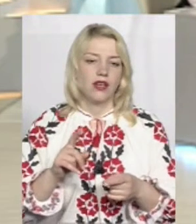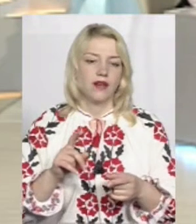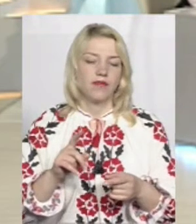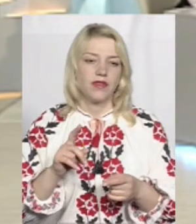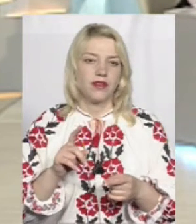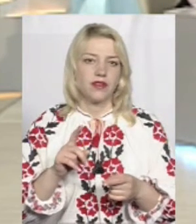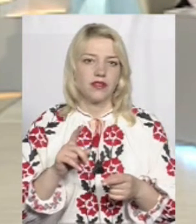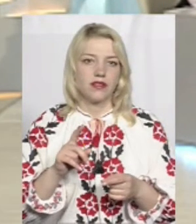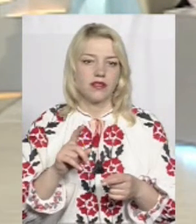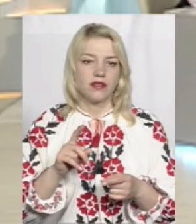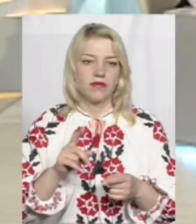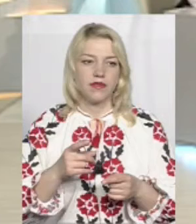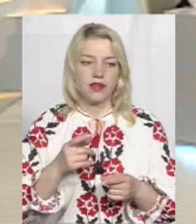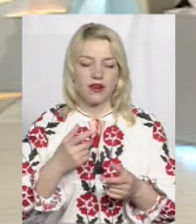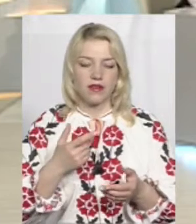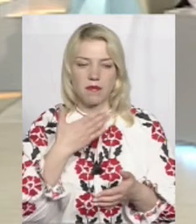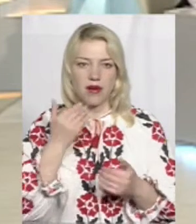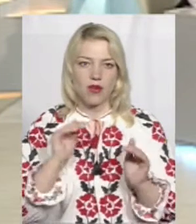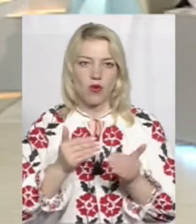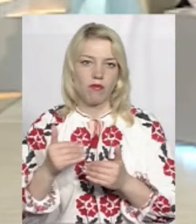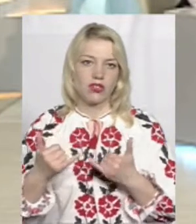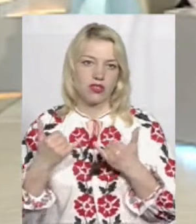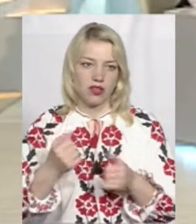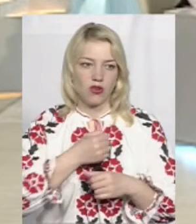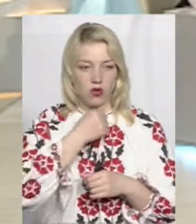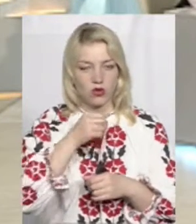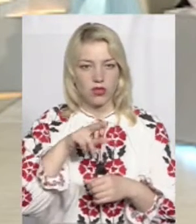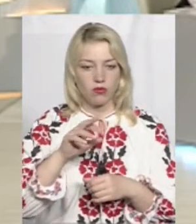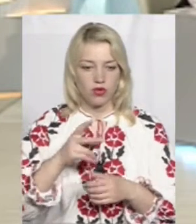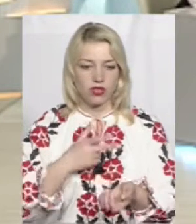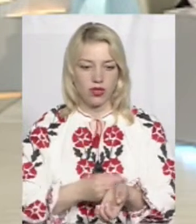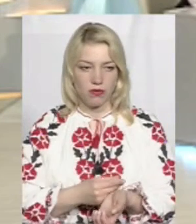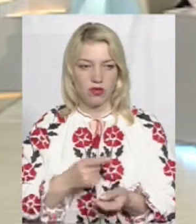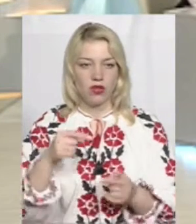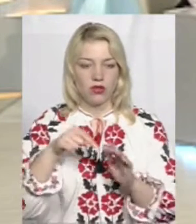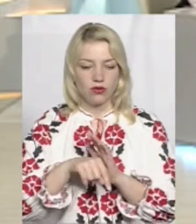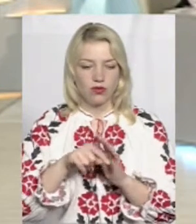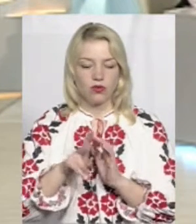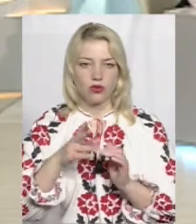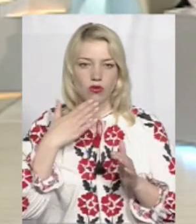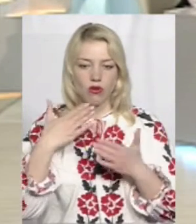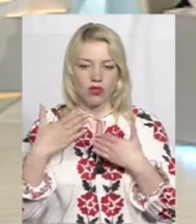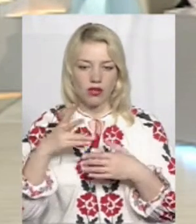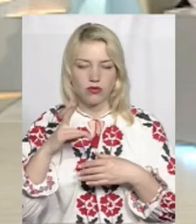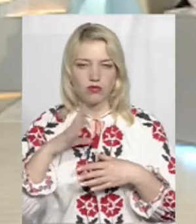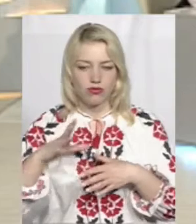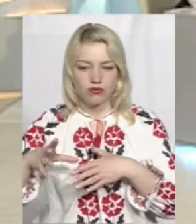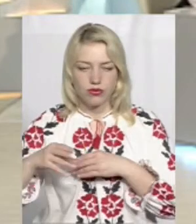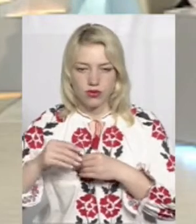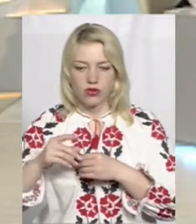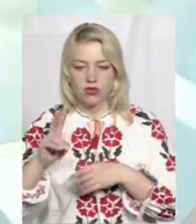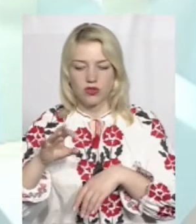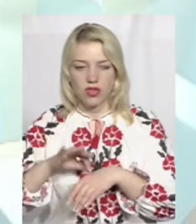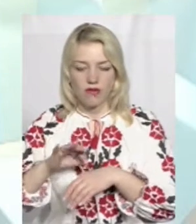в плані щеплень в тому, що нема обмежень для дорослих по щепленню. Тобто контактні дорослі, які були в контакті з